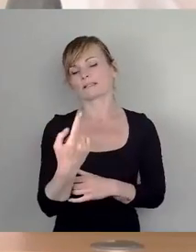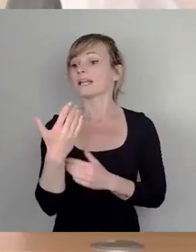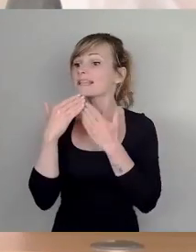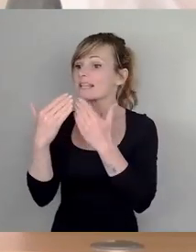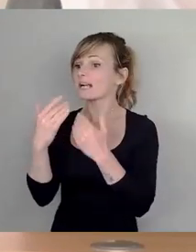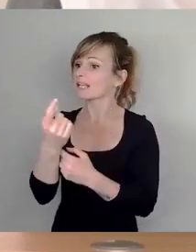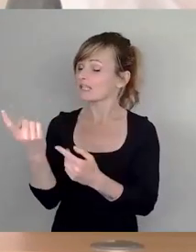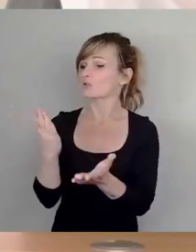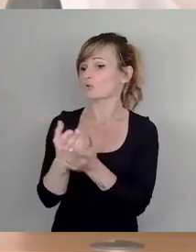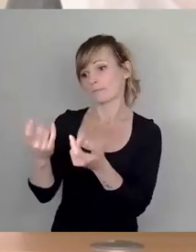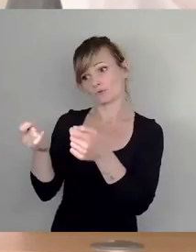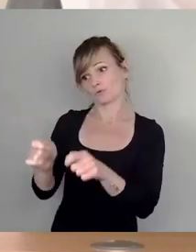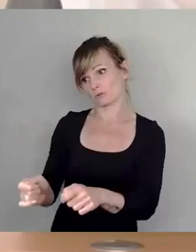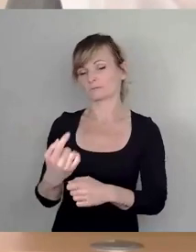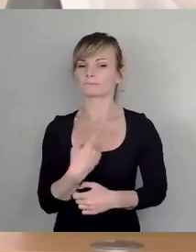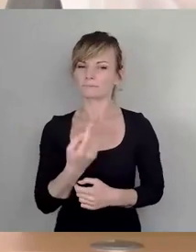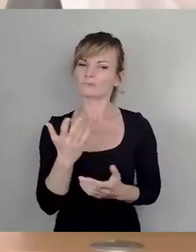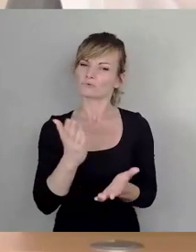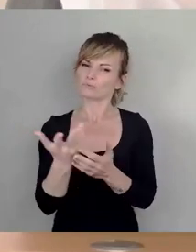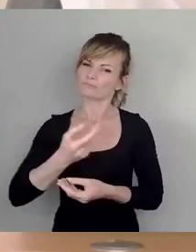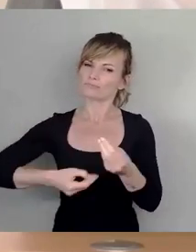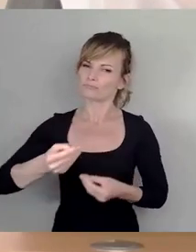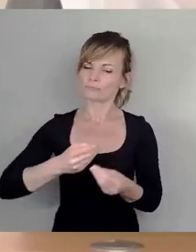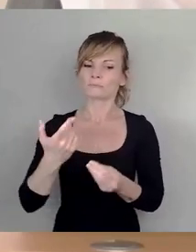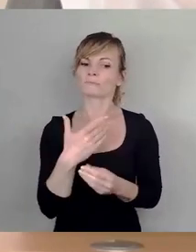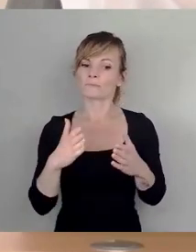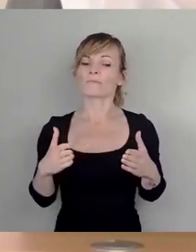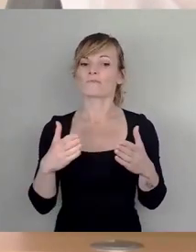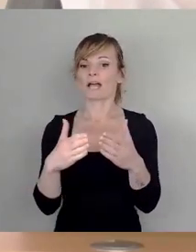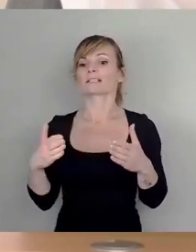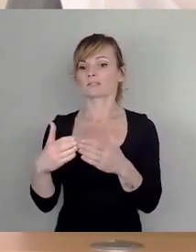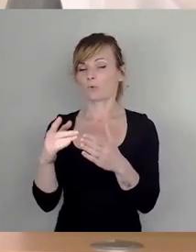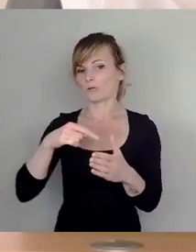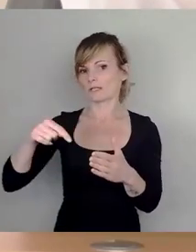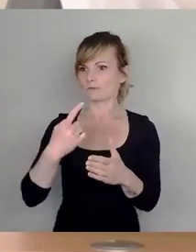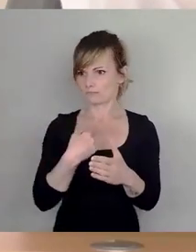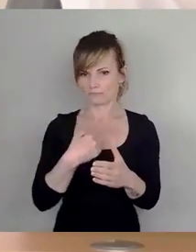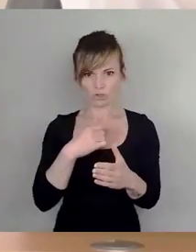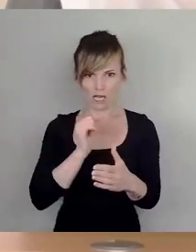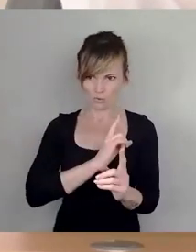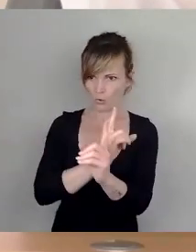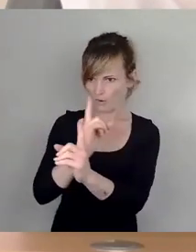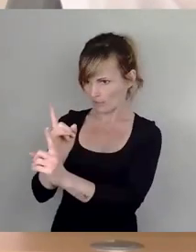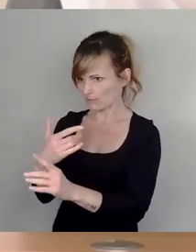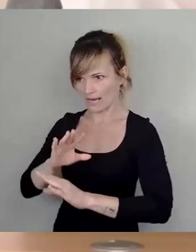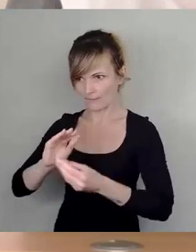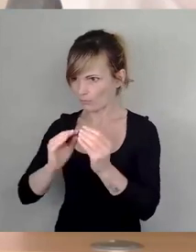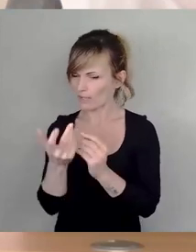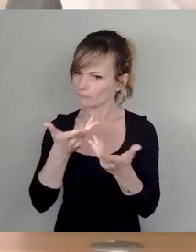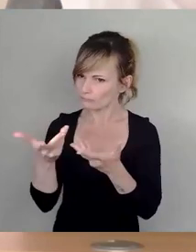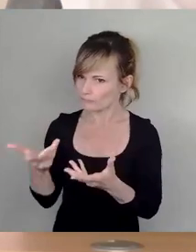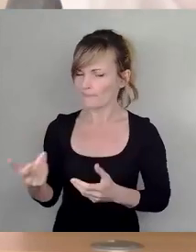Umweltausschuss auch berichtet. Ich komme auch gerne in die Fraktionen dazu, zielt auch auf die Verbesserung des